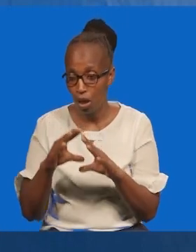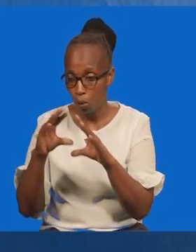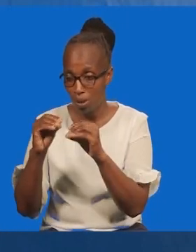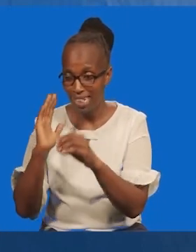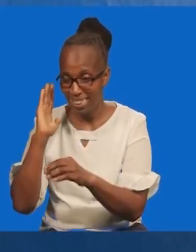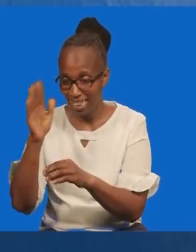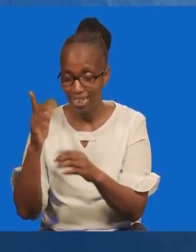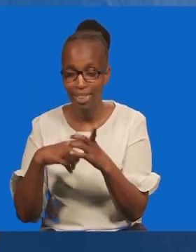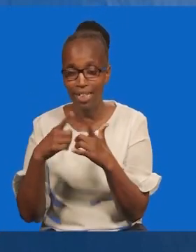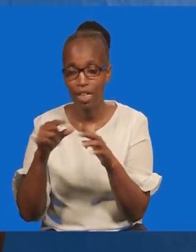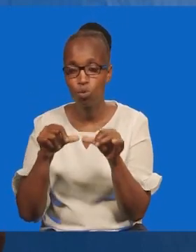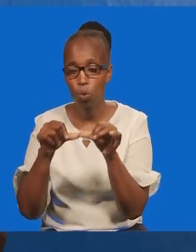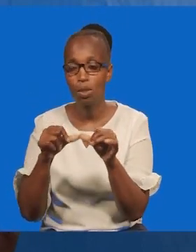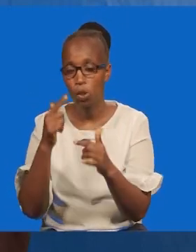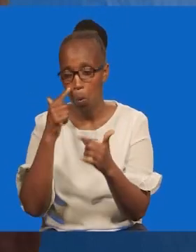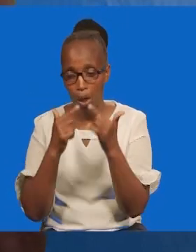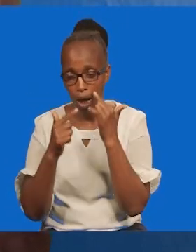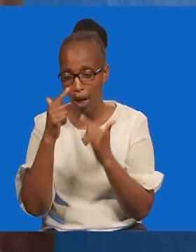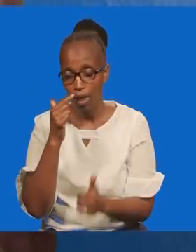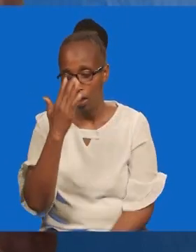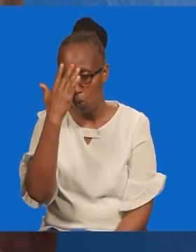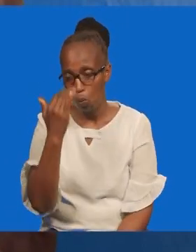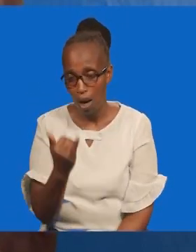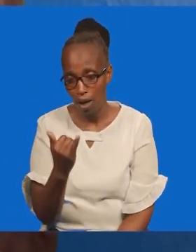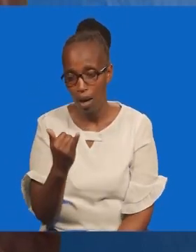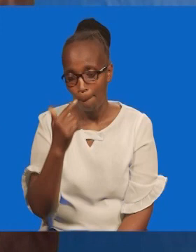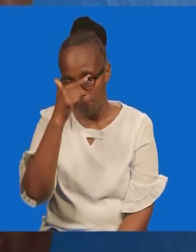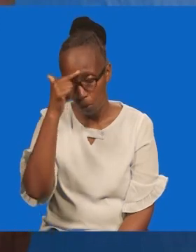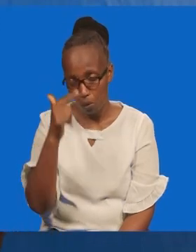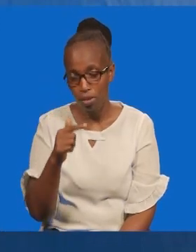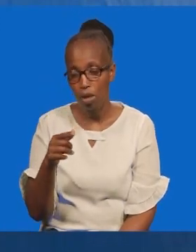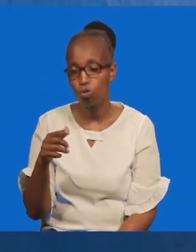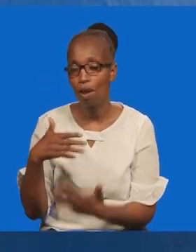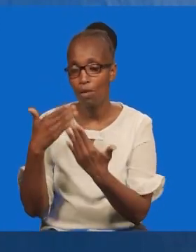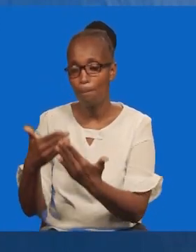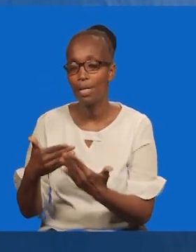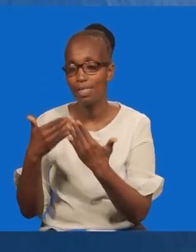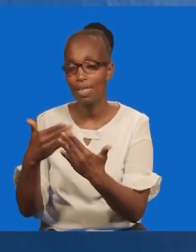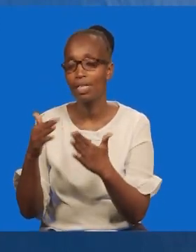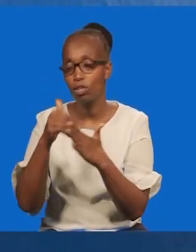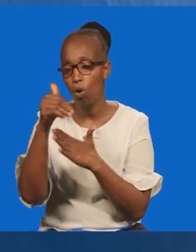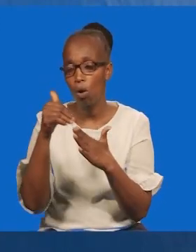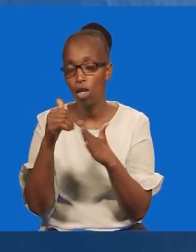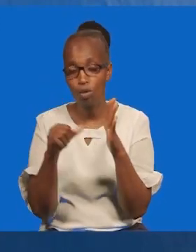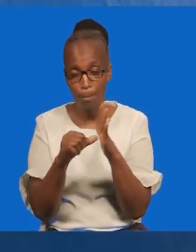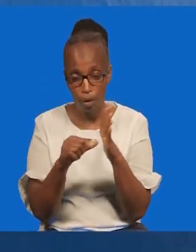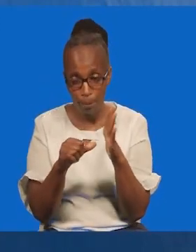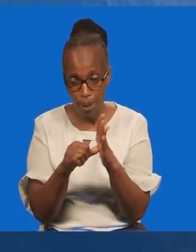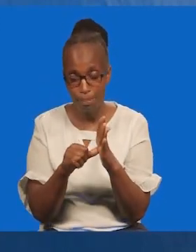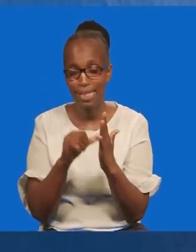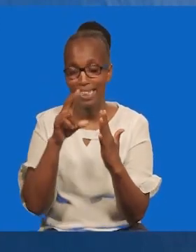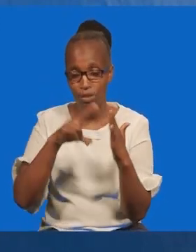kulilia kumlilia. Unapo nisoma ili neno. Kwa sababu mawazo yako mayelete pa moja. Na